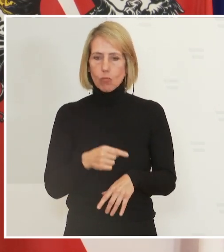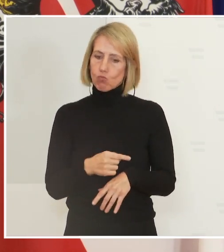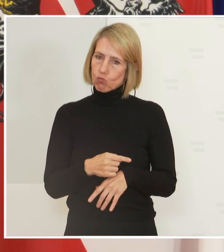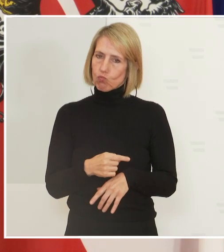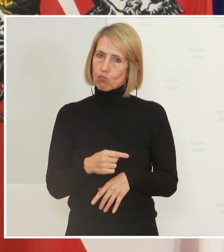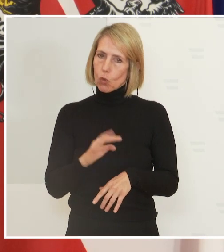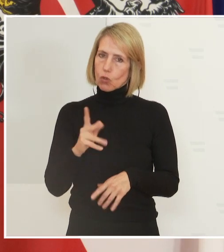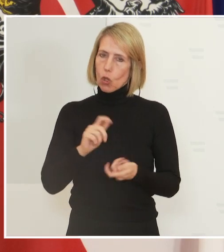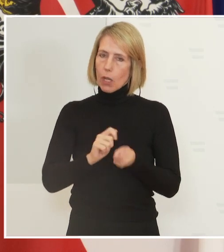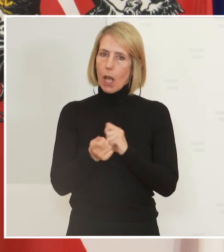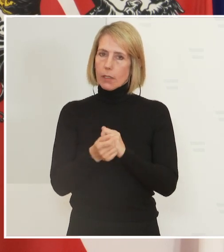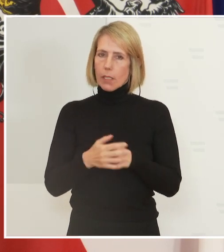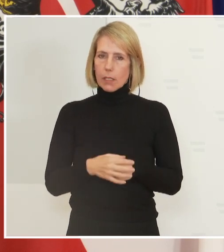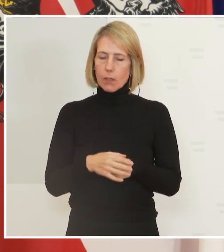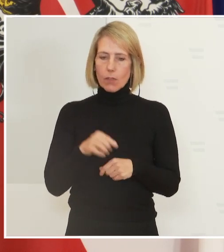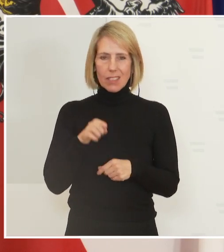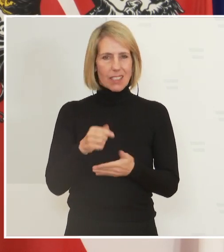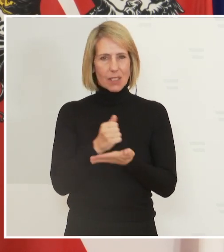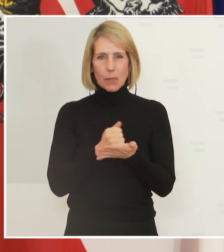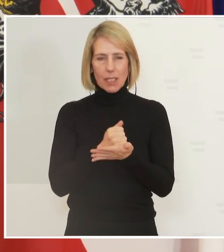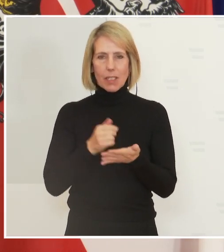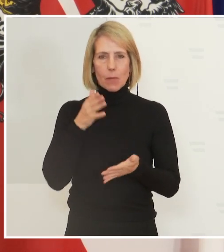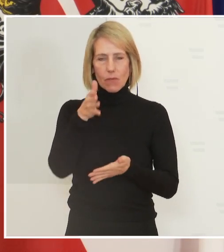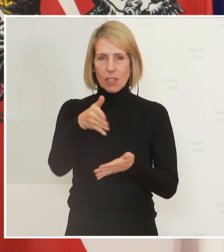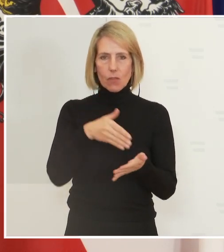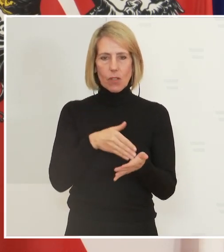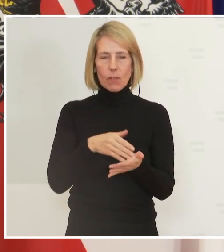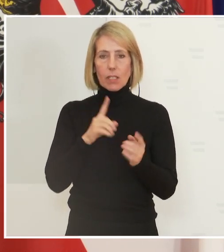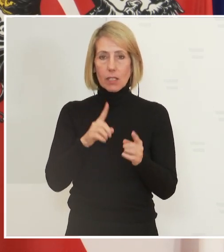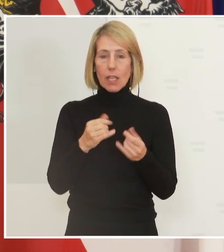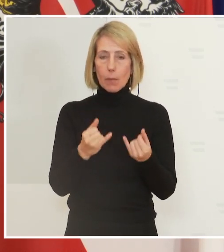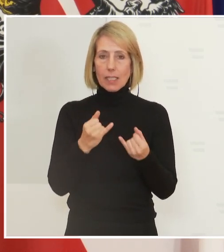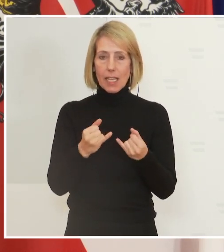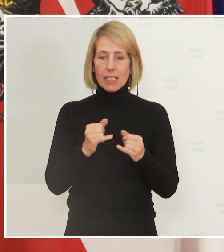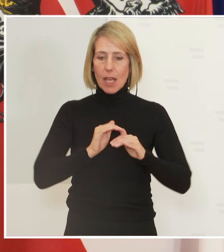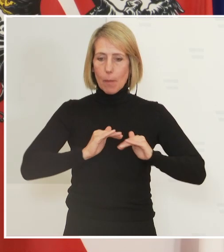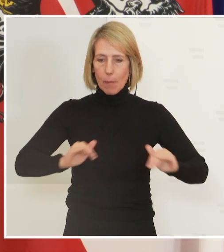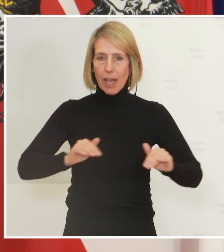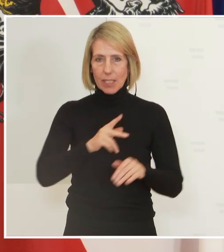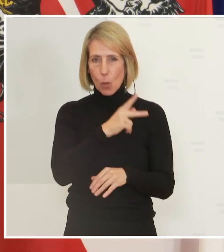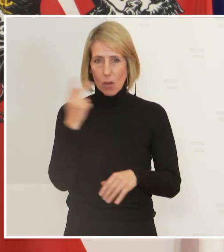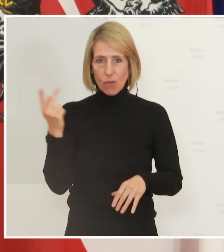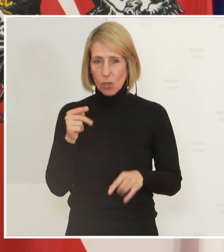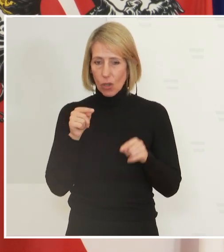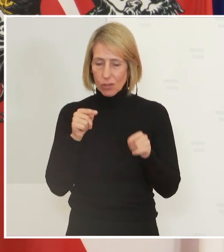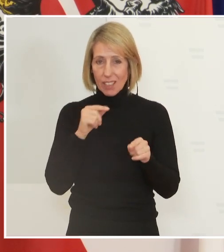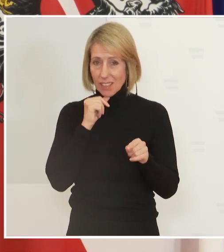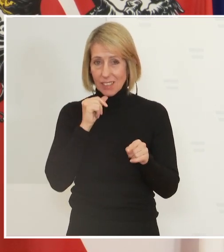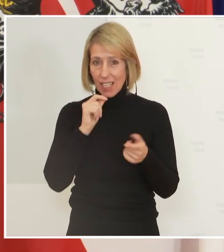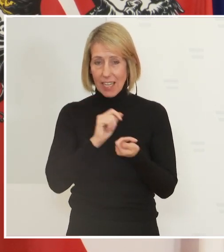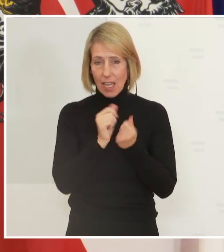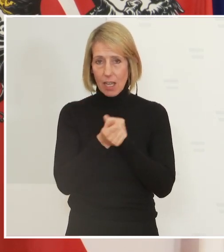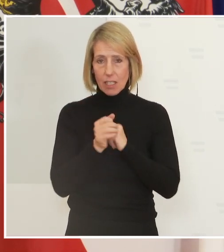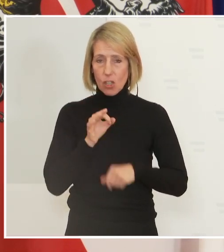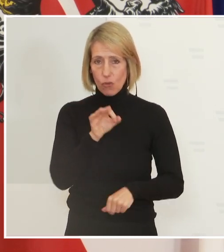Impfung darstellen. Diese Medikamente werden Einsatz finden. Sie sind aber in der breiten Bevölkerung keine Alternative zum Impfen und es ist